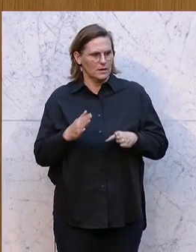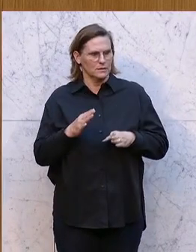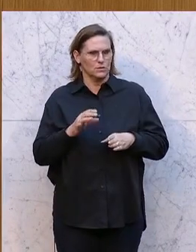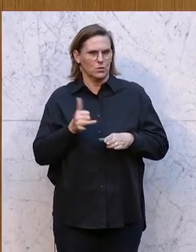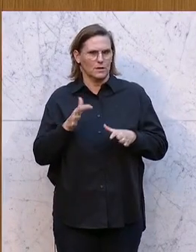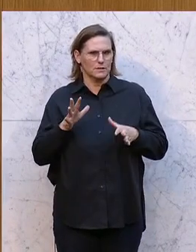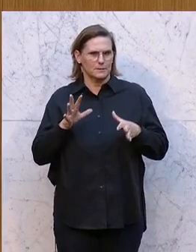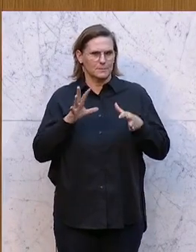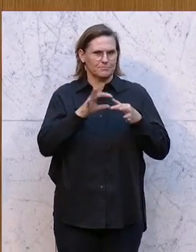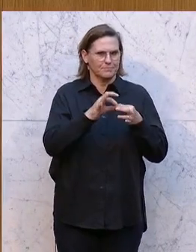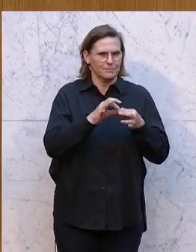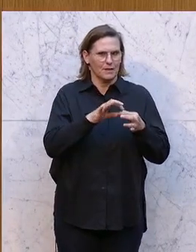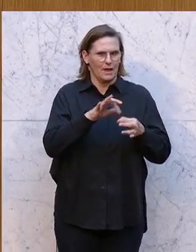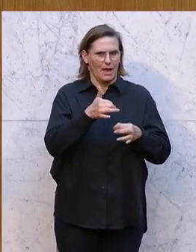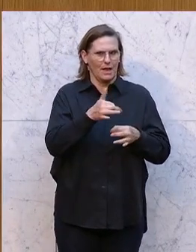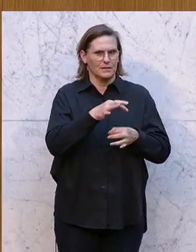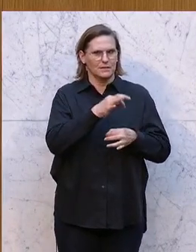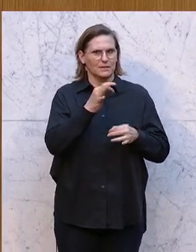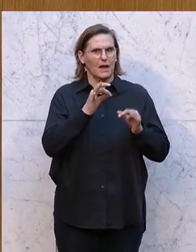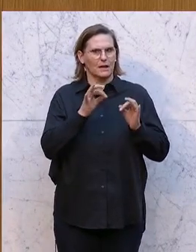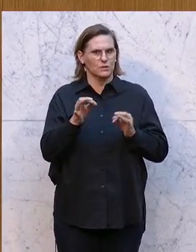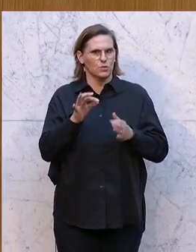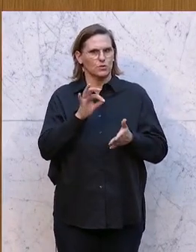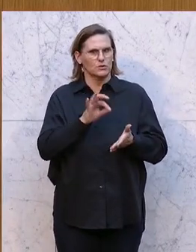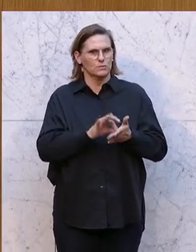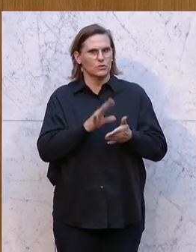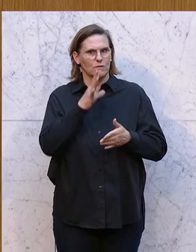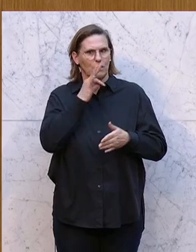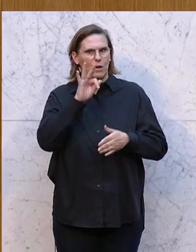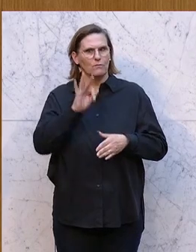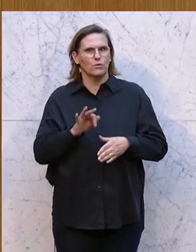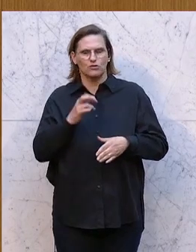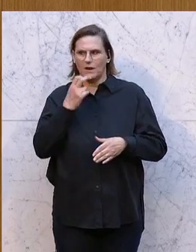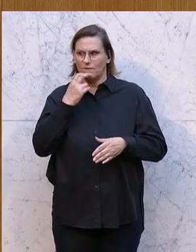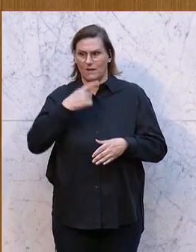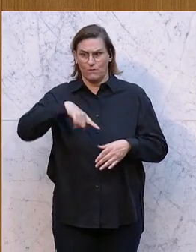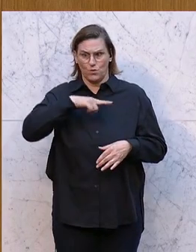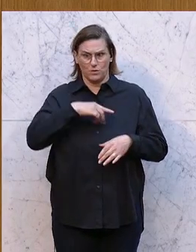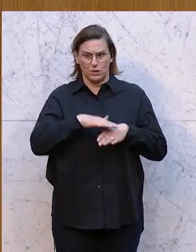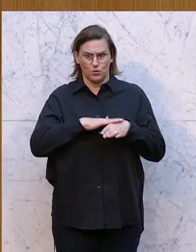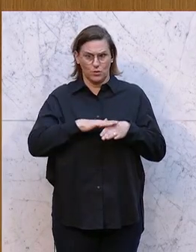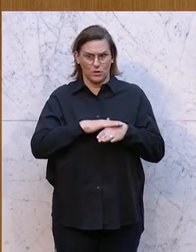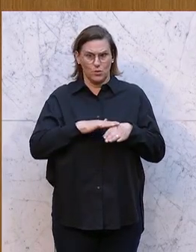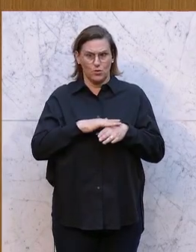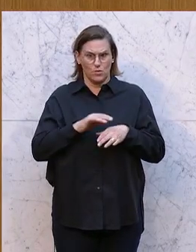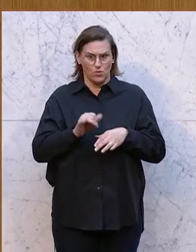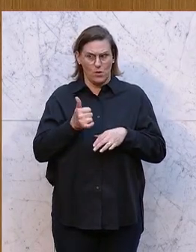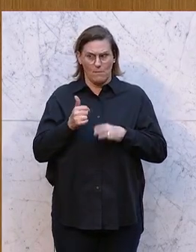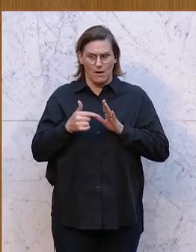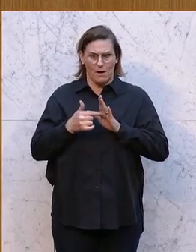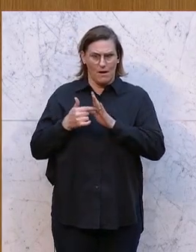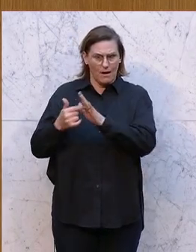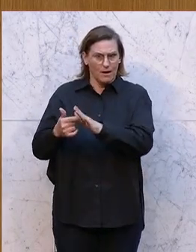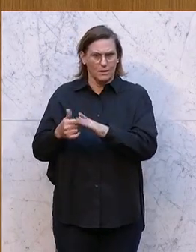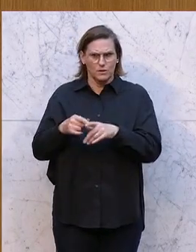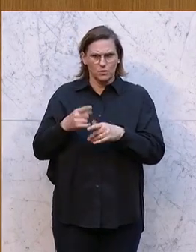Tagesordnungspunkt, weil die Frau Kollegin Brutscheller von der ÖVP da eine Entschuldigung wollte von uns, darf das schon noch einmal darauf hinweisen, das hat sie,